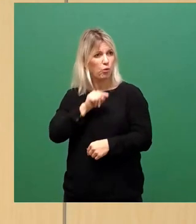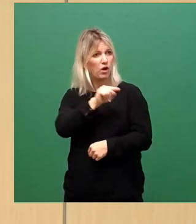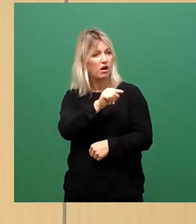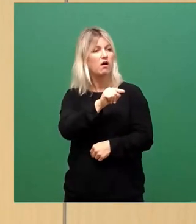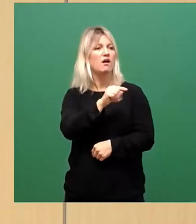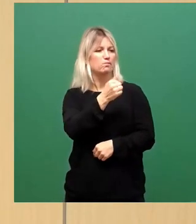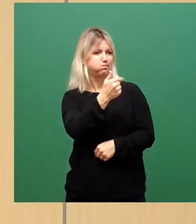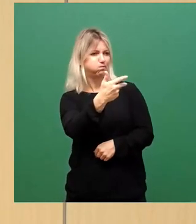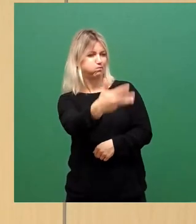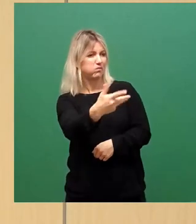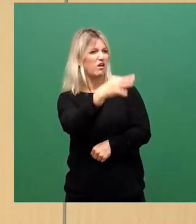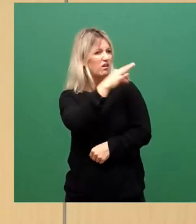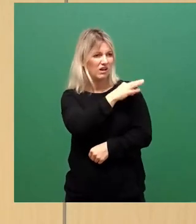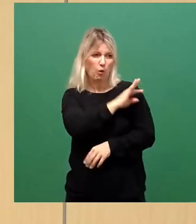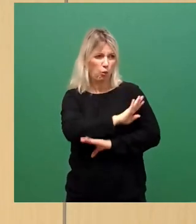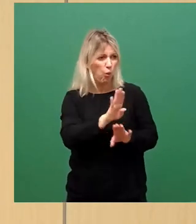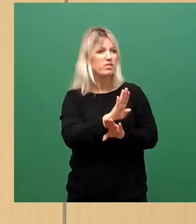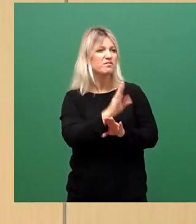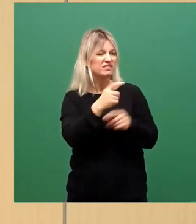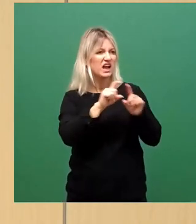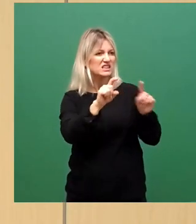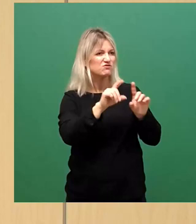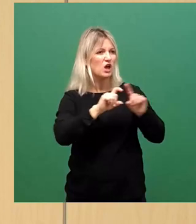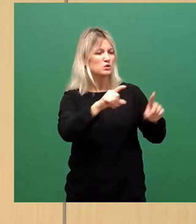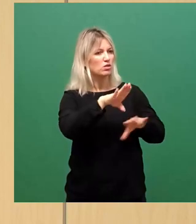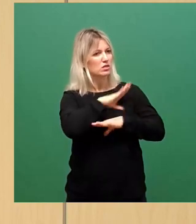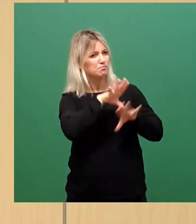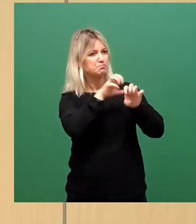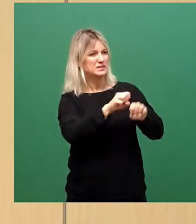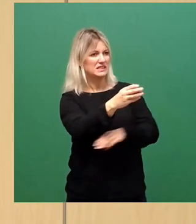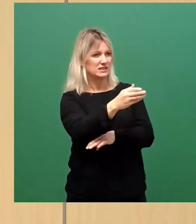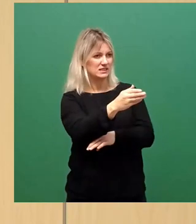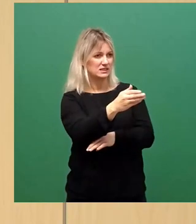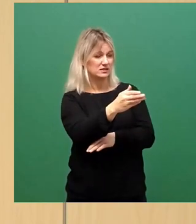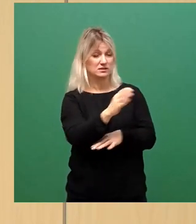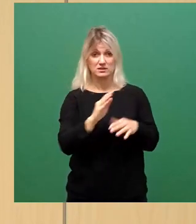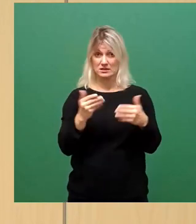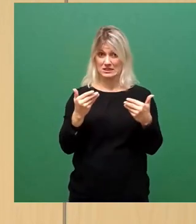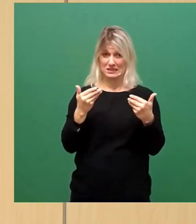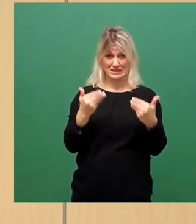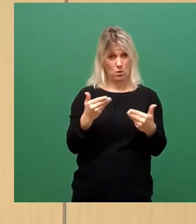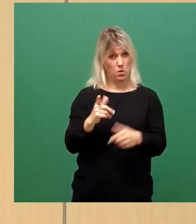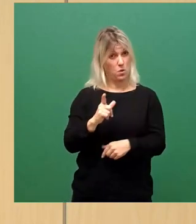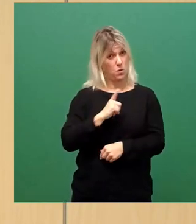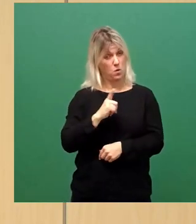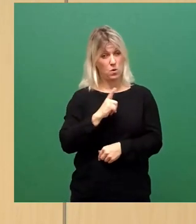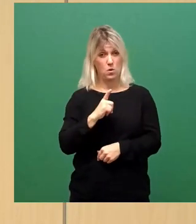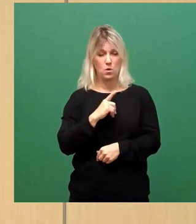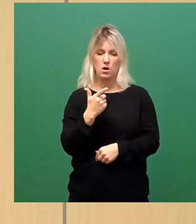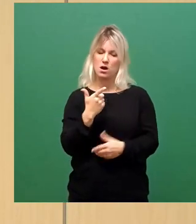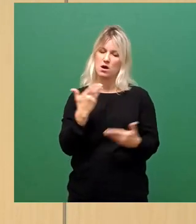Ungeimpften auf den Intensivstationen liegt. Und das, meine Damen und Herren, das ist eine so fehlende,